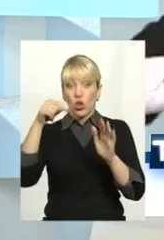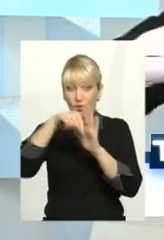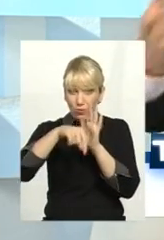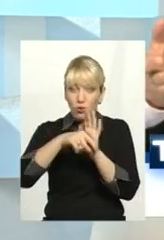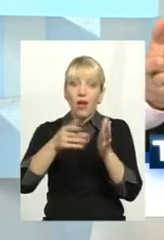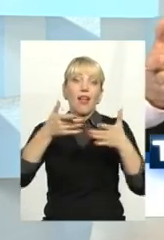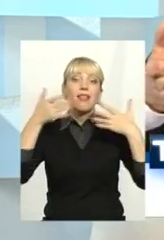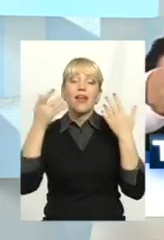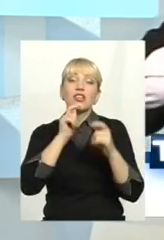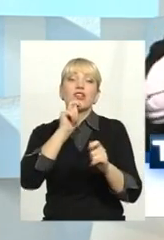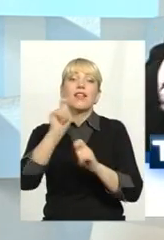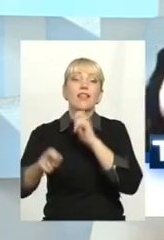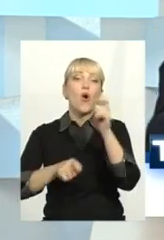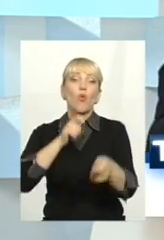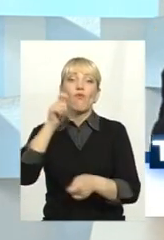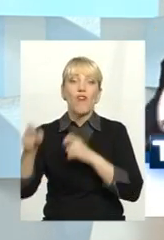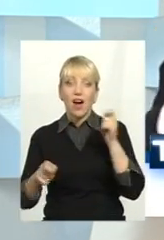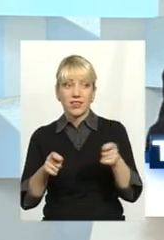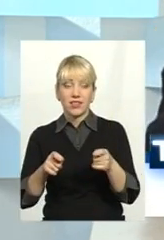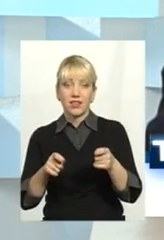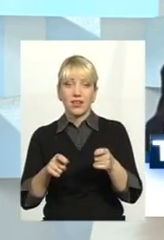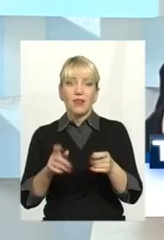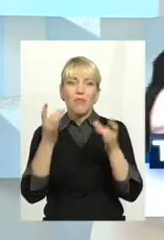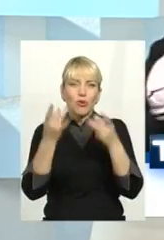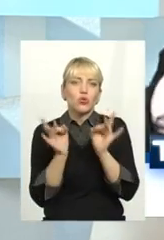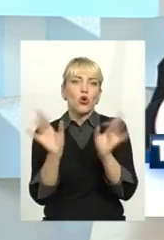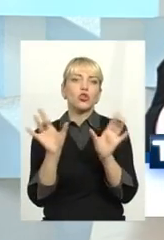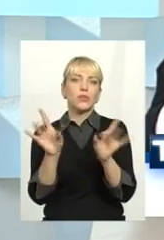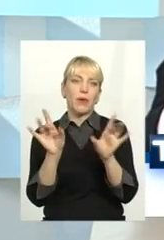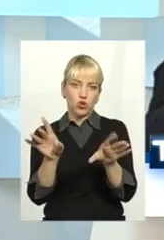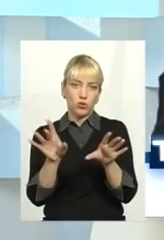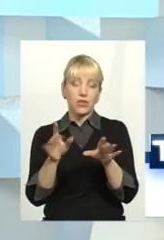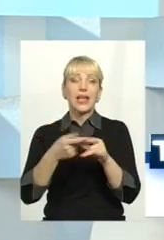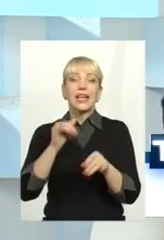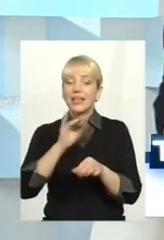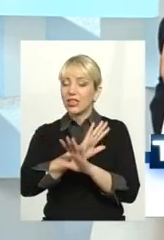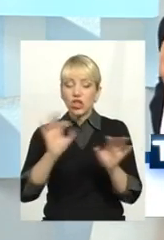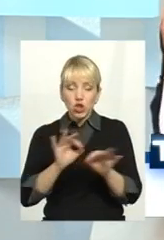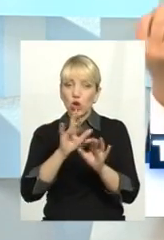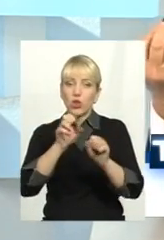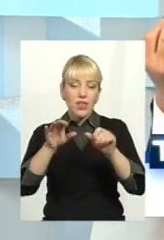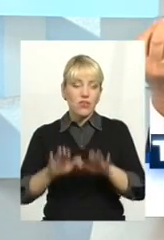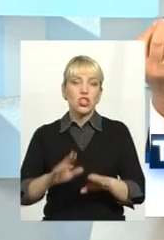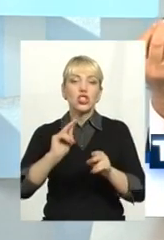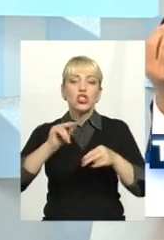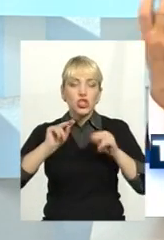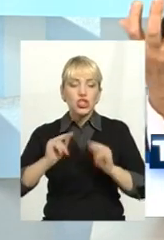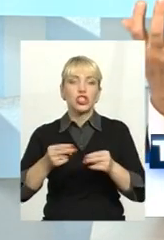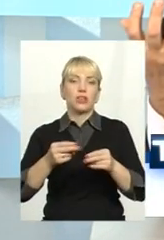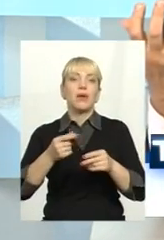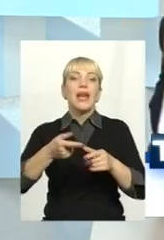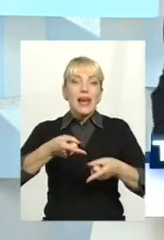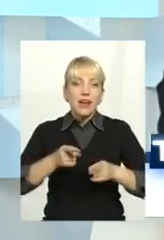дарувати це, розбещувати, розумієте? Нічого не вирішувати, ніж реально робити реформу.